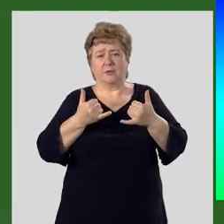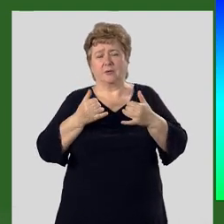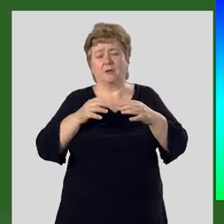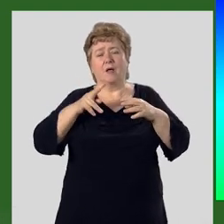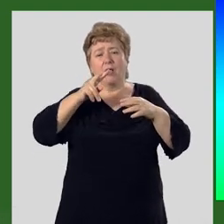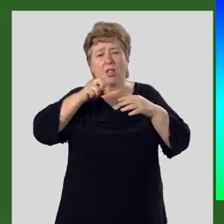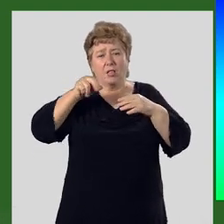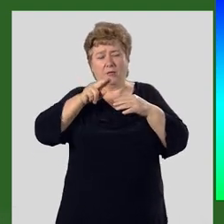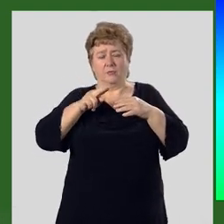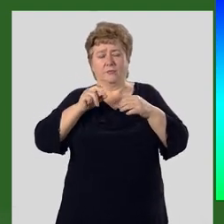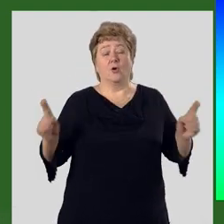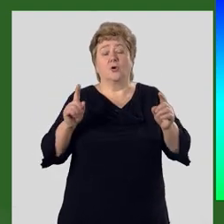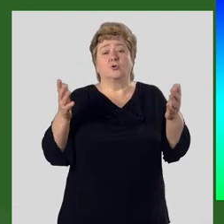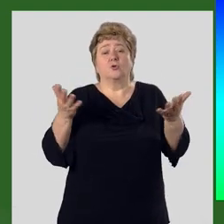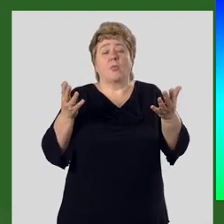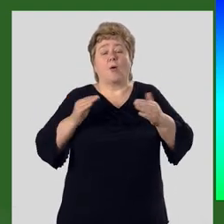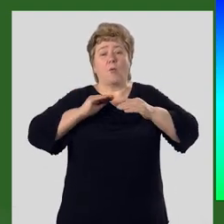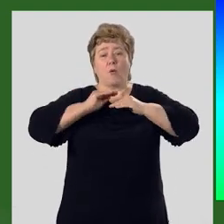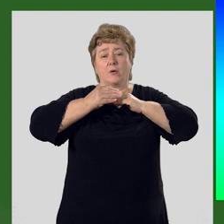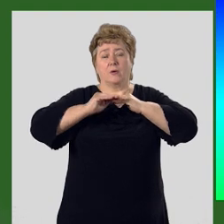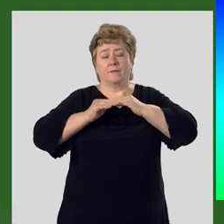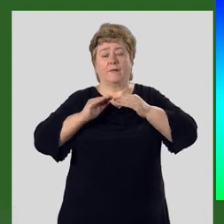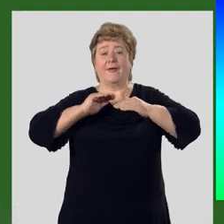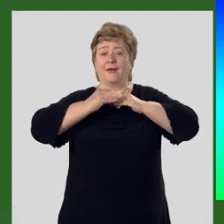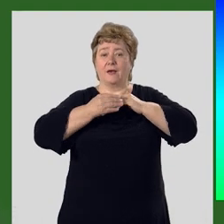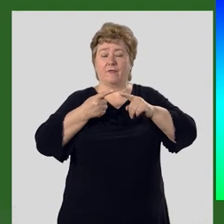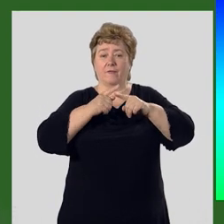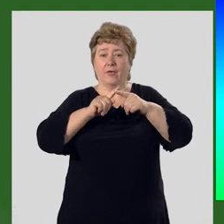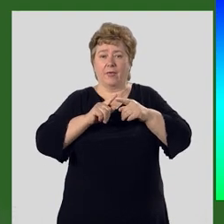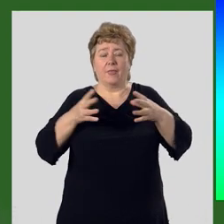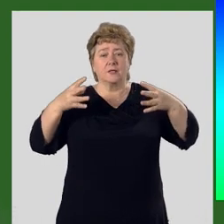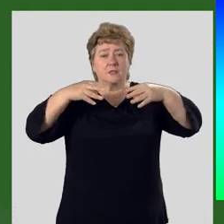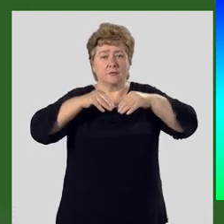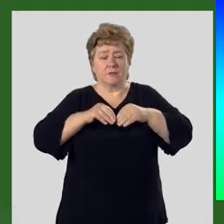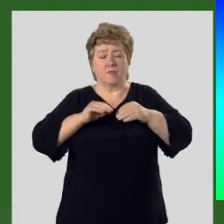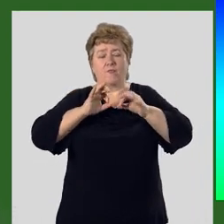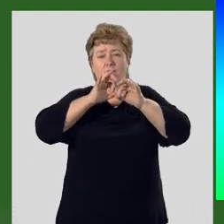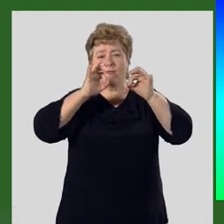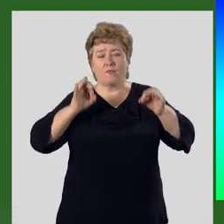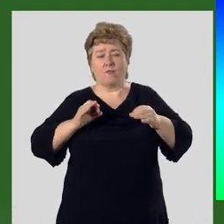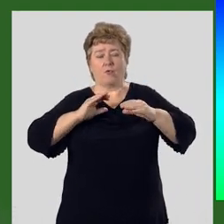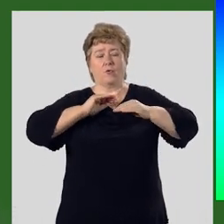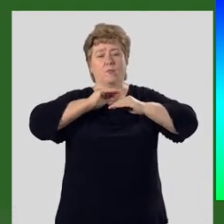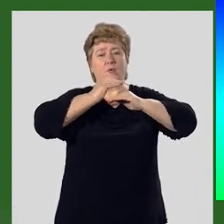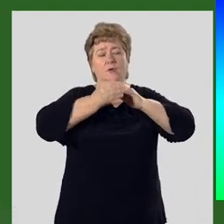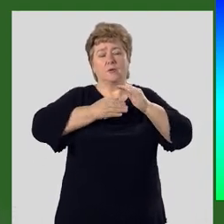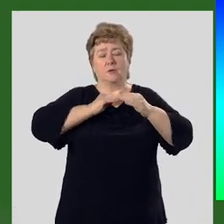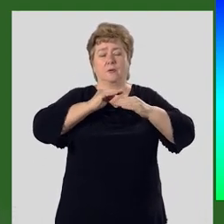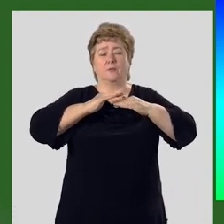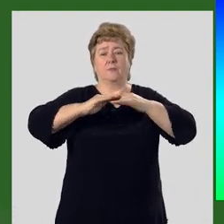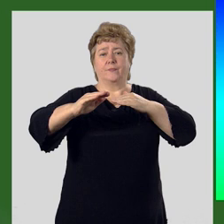оледенение. Что такое рельеф? Рельеф – это совокупность форм земной поверхности,